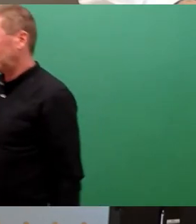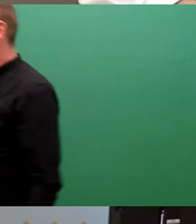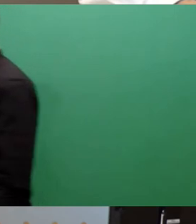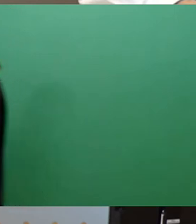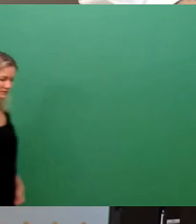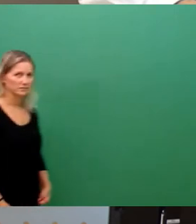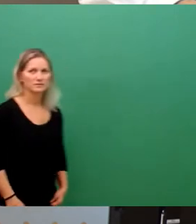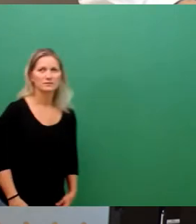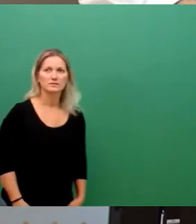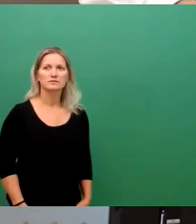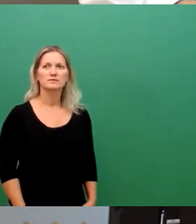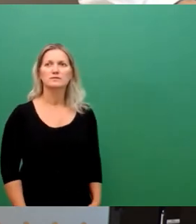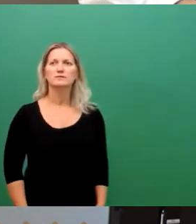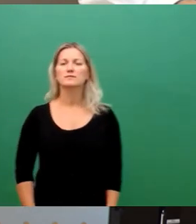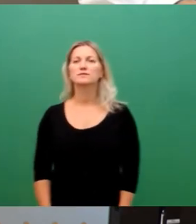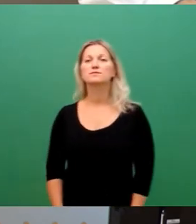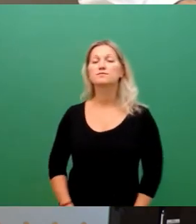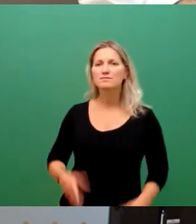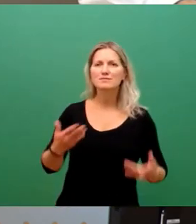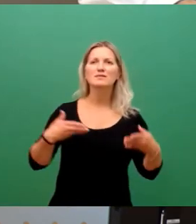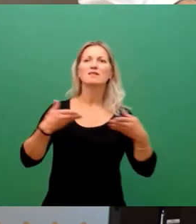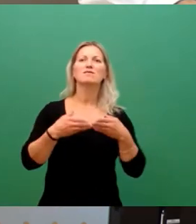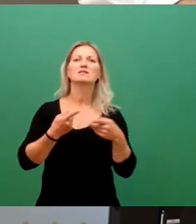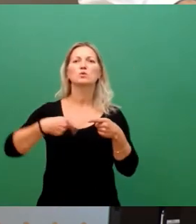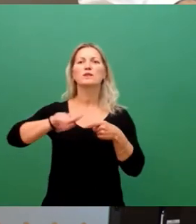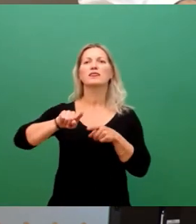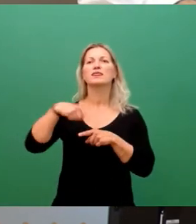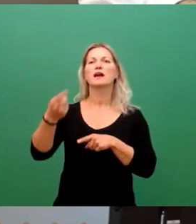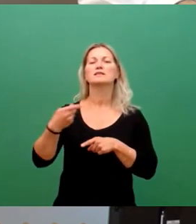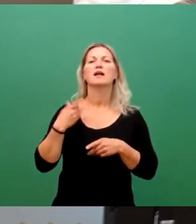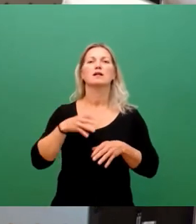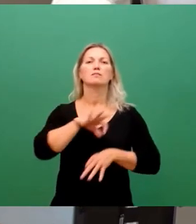Wir setzen fort in der Fraktionsrunde mit Fraktion Die Linke, Frau Barkow.